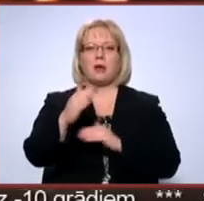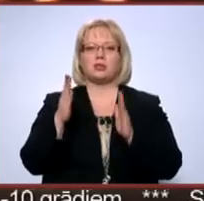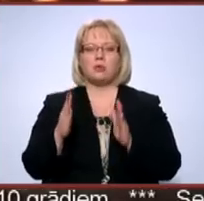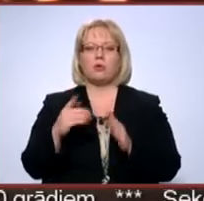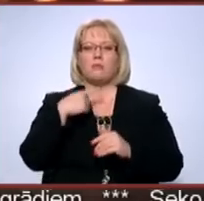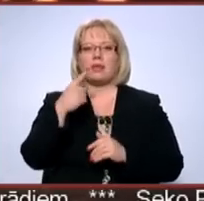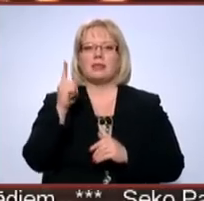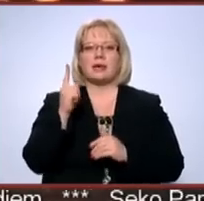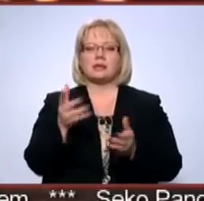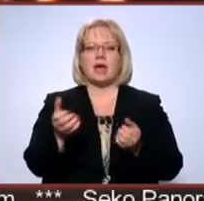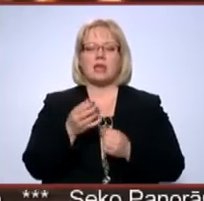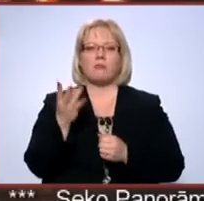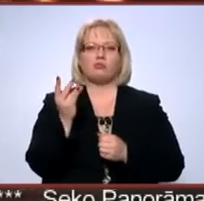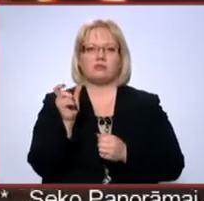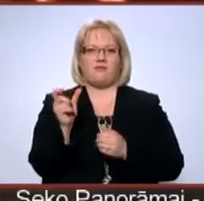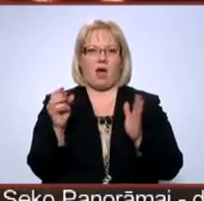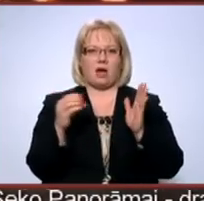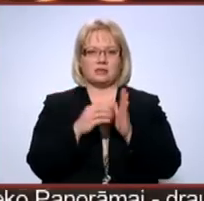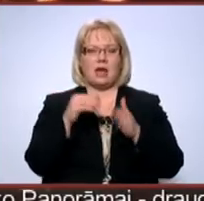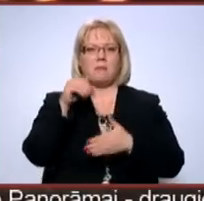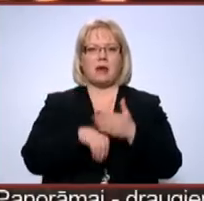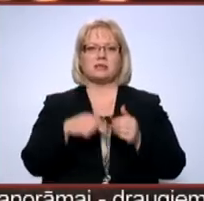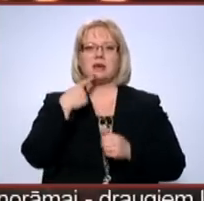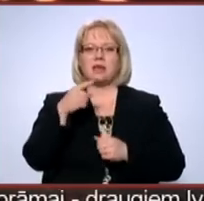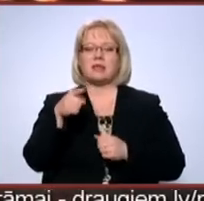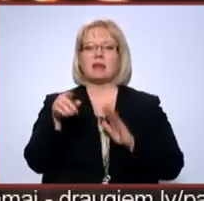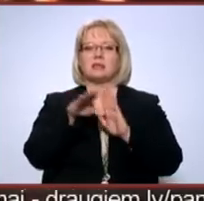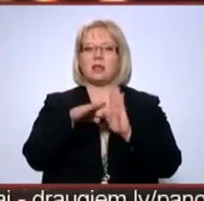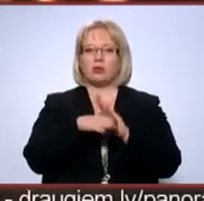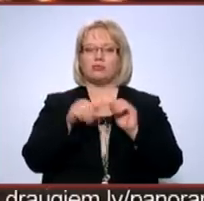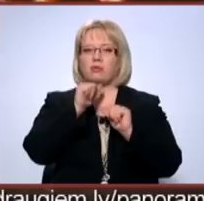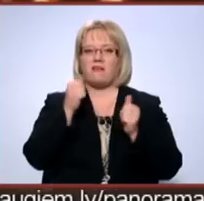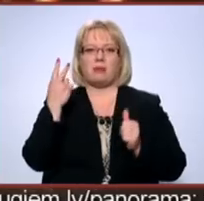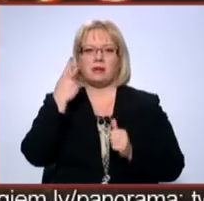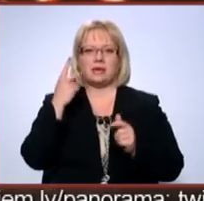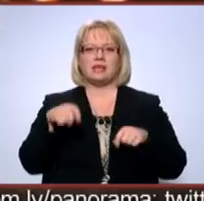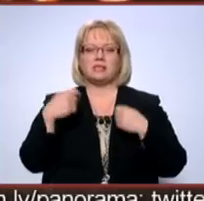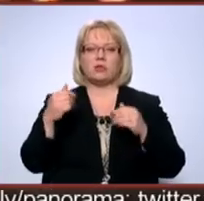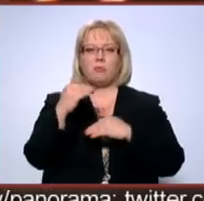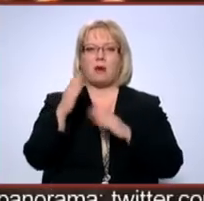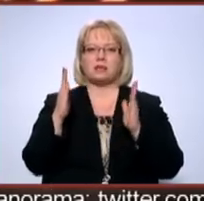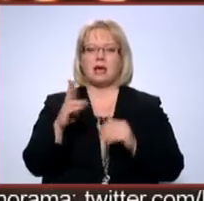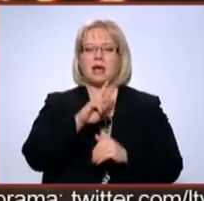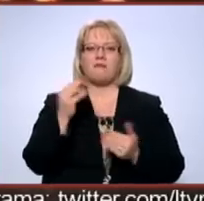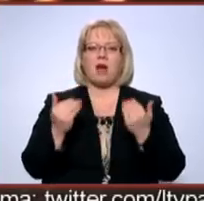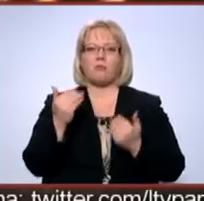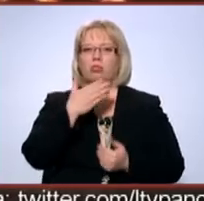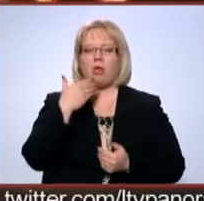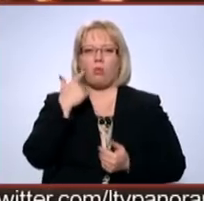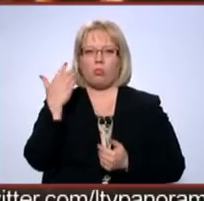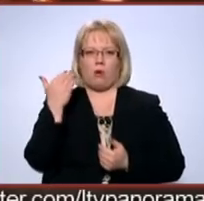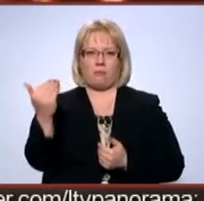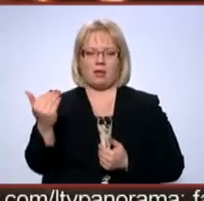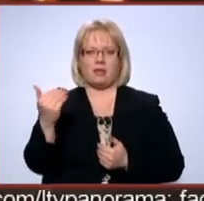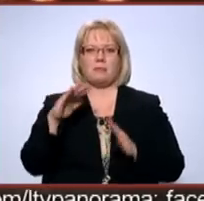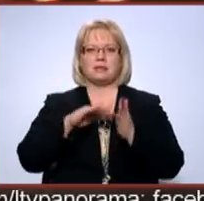kuras norādīts tikai saņēmēja uzvārds. Pastā norāda, tāds ir likums un nevaram riskēt, izsniedzot paciņu kādam, kam tā varbūt nemaz nav domāta.